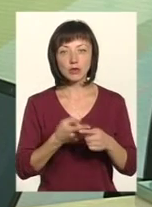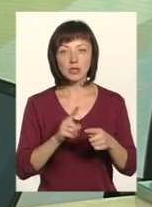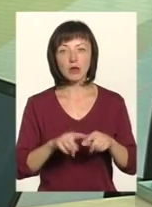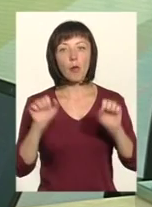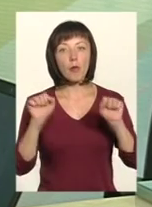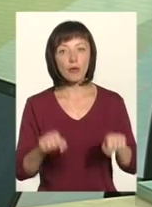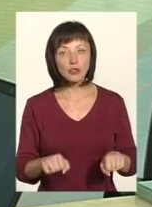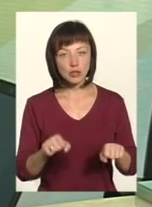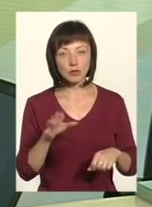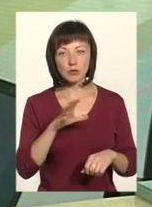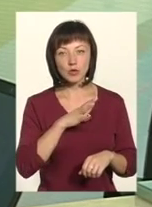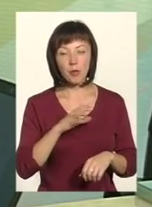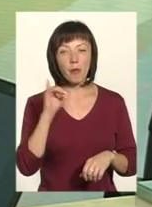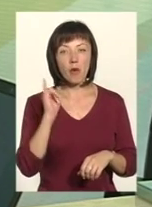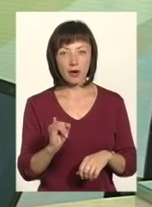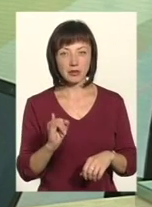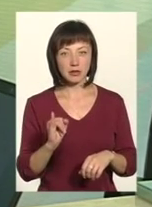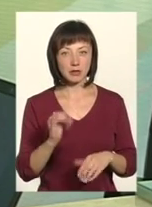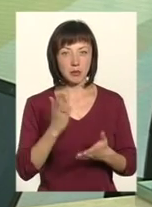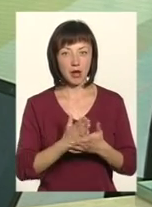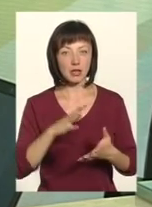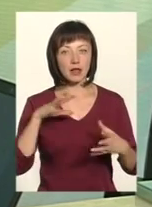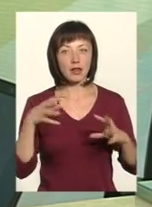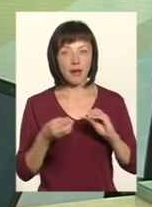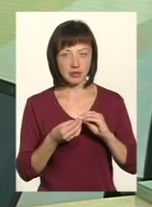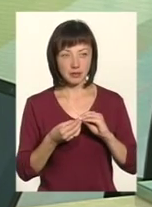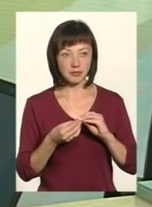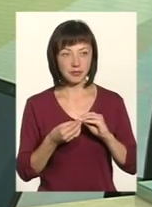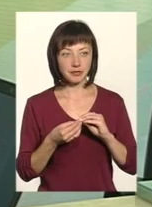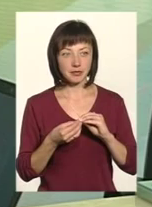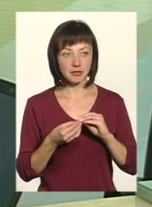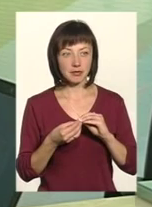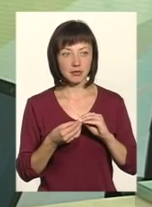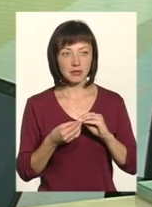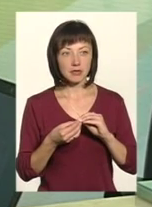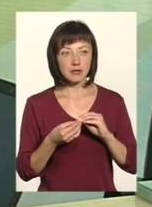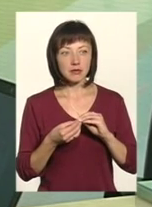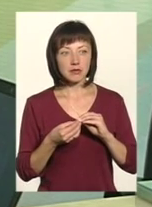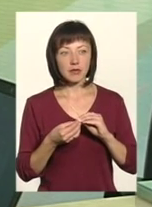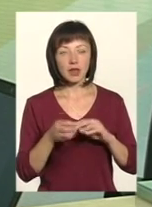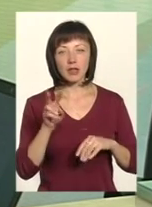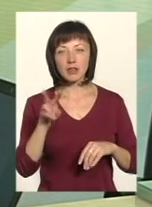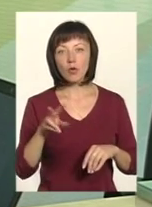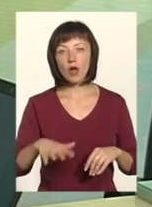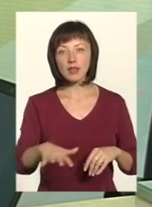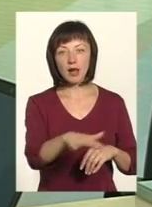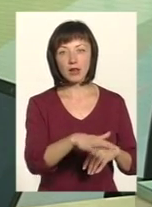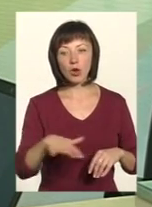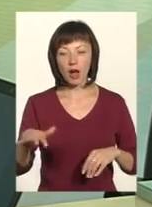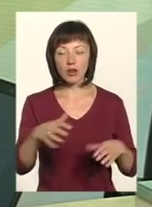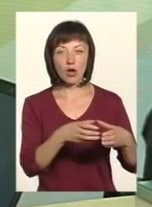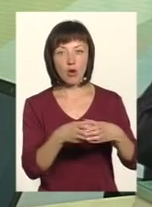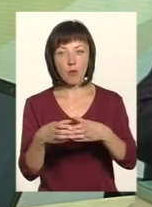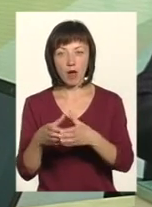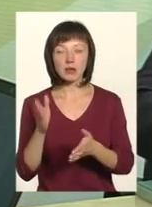зіграти не просто в негативній площині відбитися на ось цих двох територіальних громадах, а це може